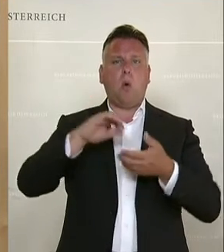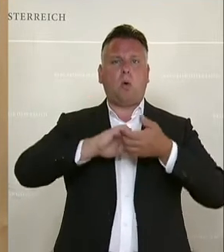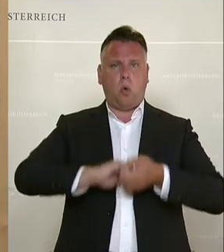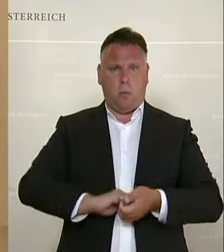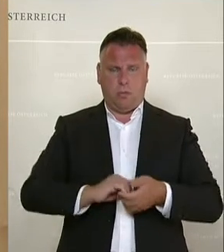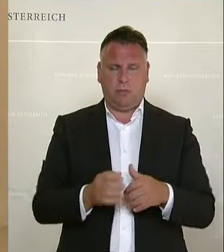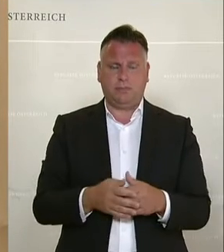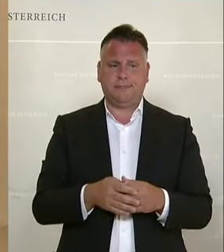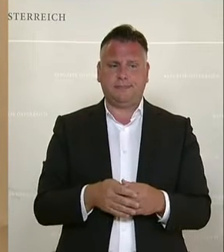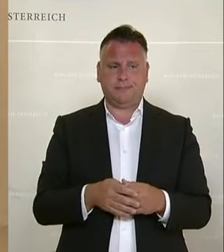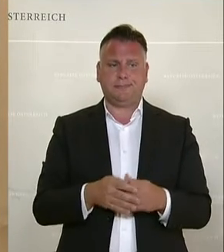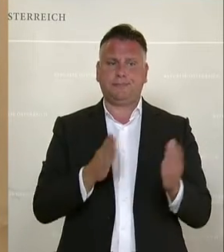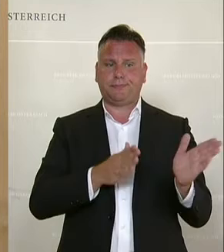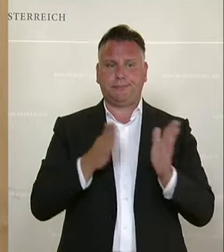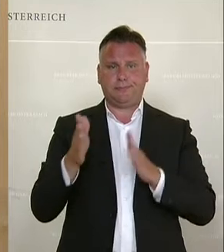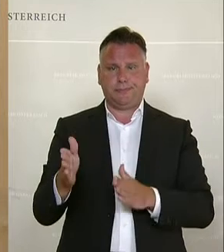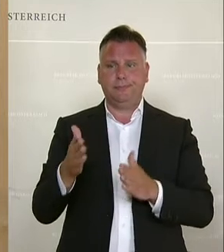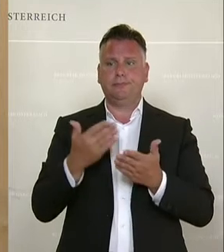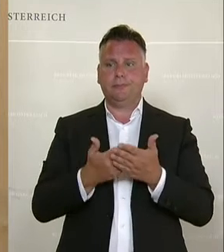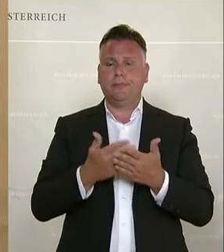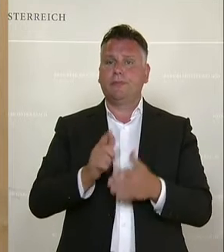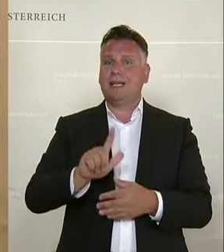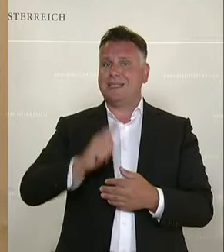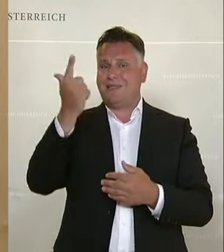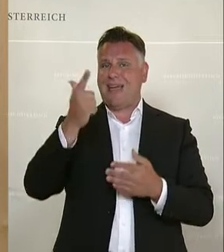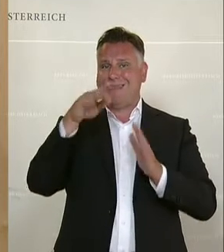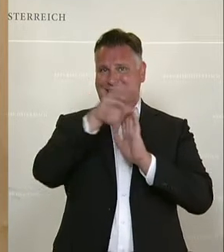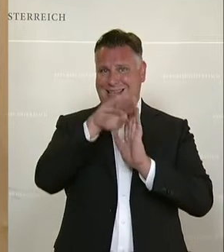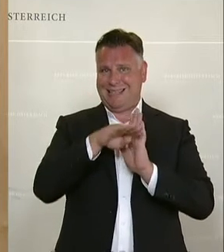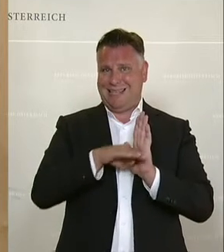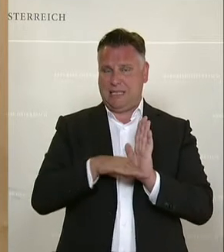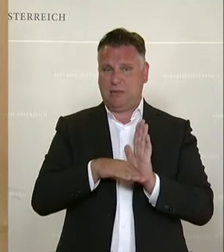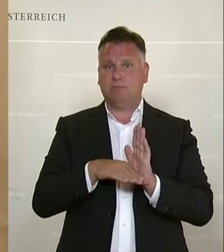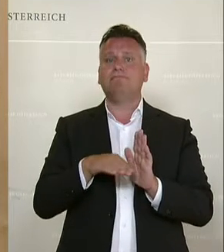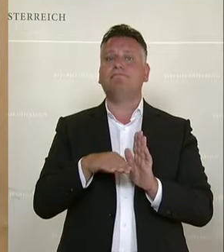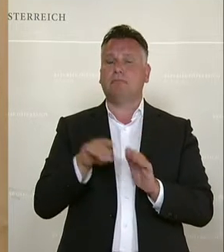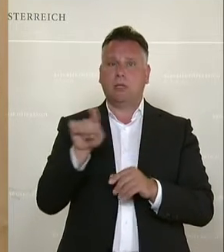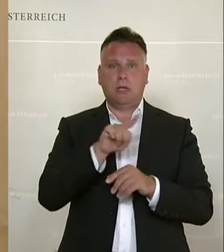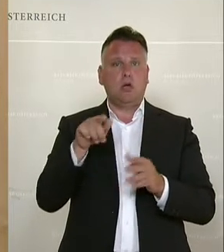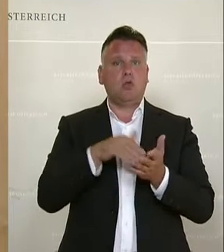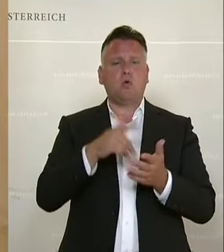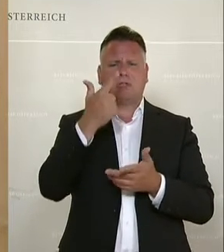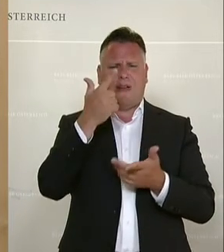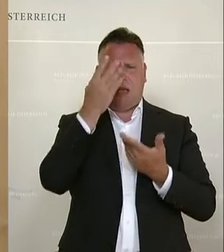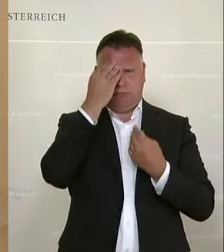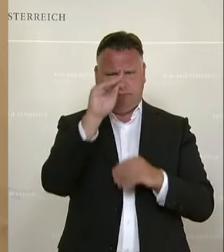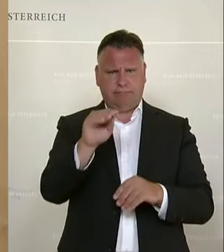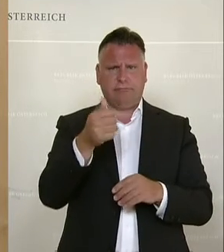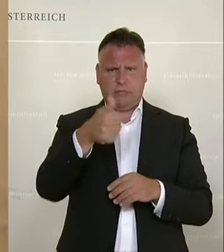Für das zweite, auch für dieses und für das zweite Gesetz sind zwei grundsätzliche Bemerkungen zu machen.